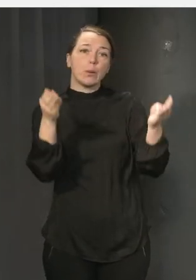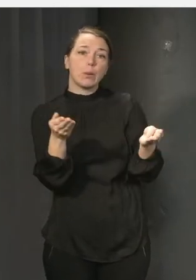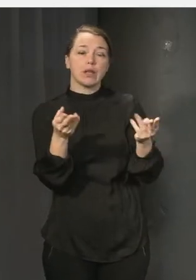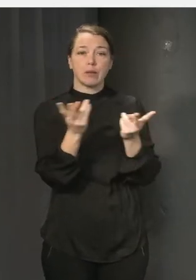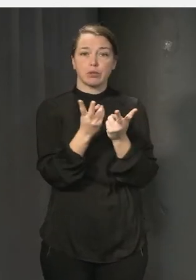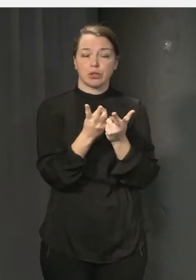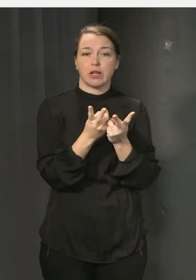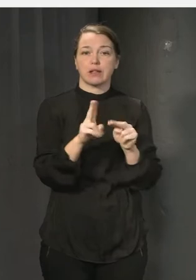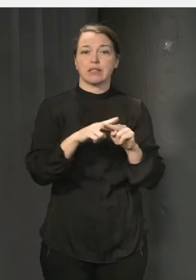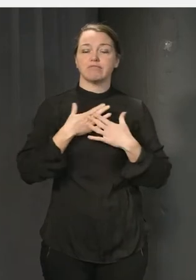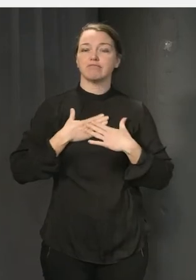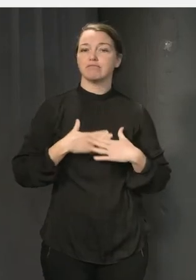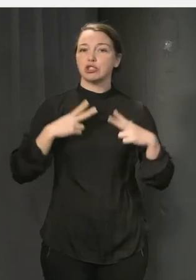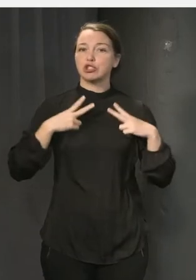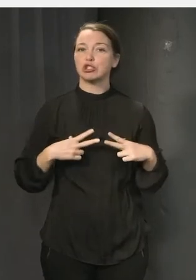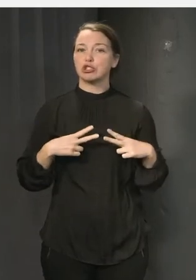till en trygghet och välbefinnande.